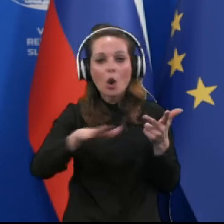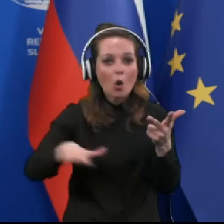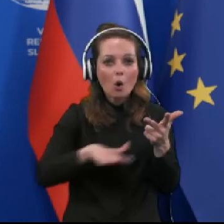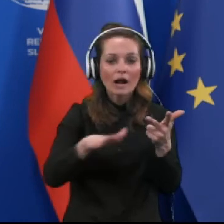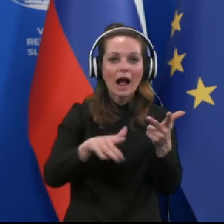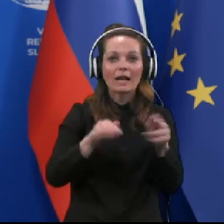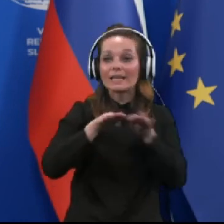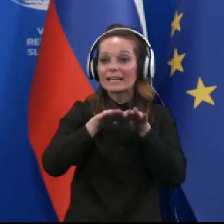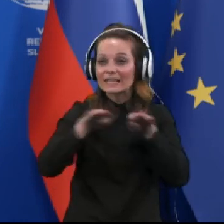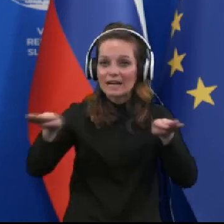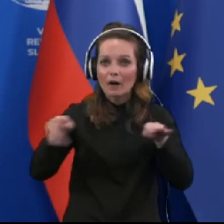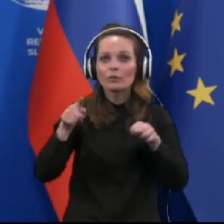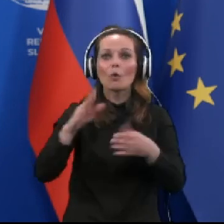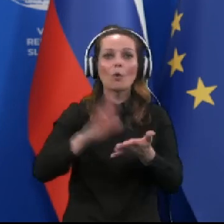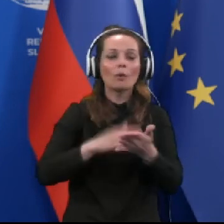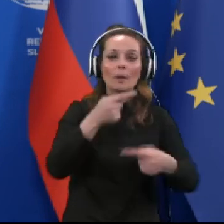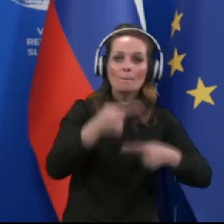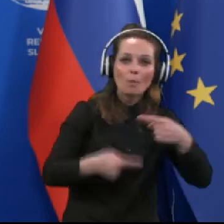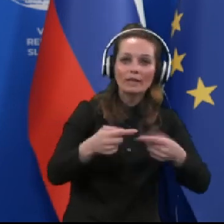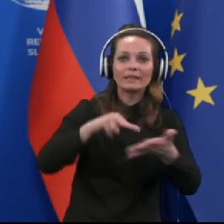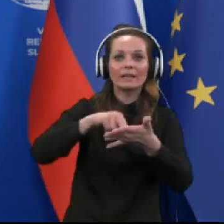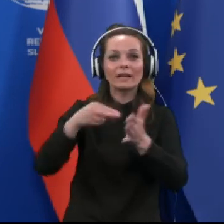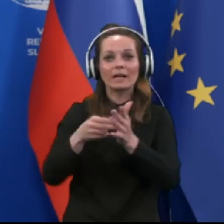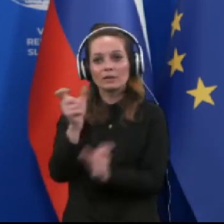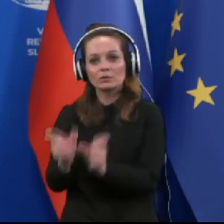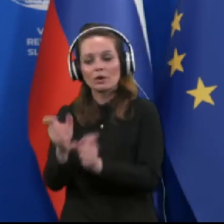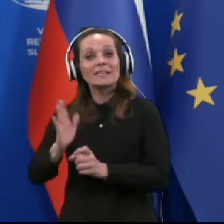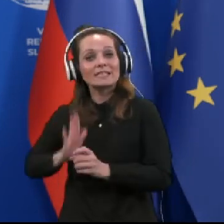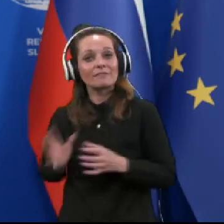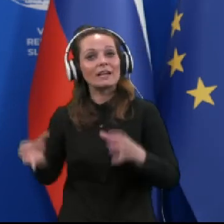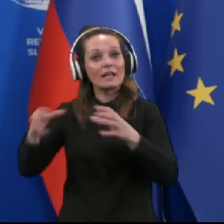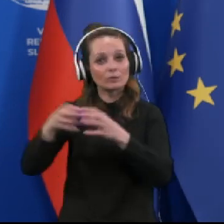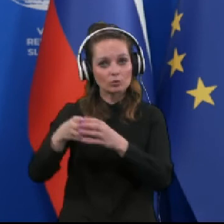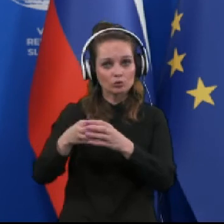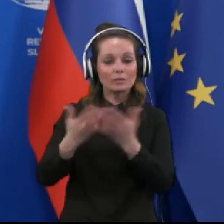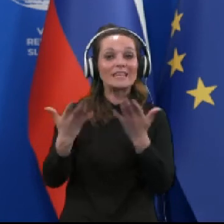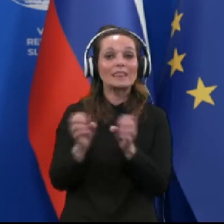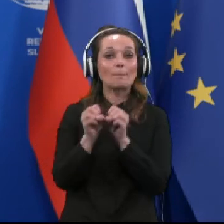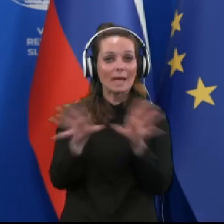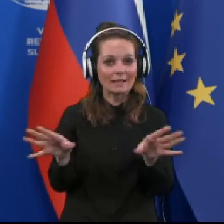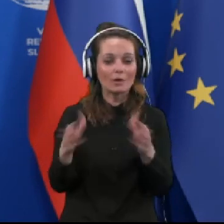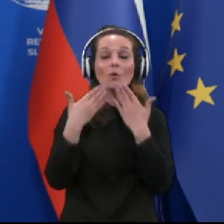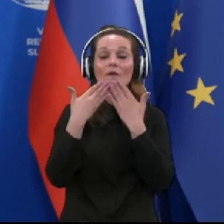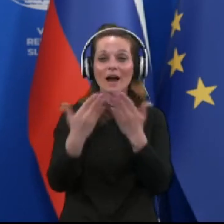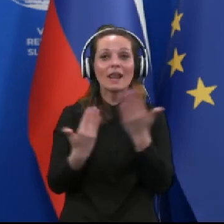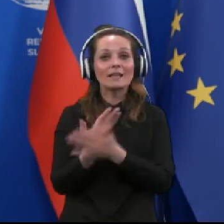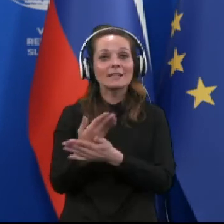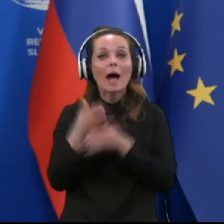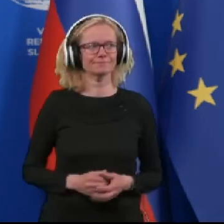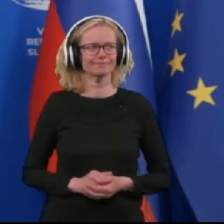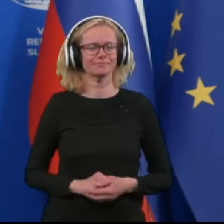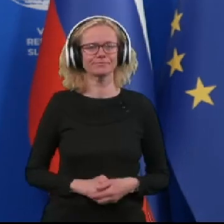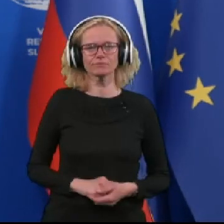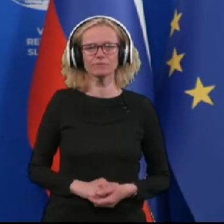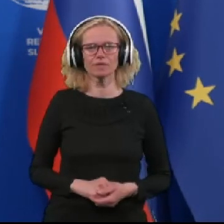ravni, torej politike, strokovnjakov, civilne družbe in medijev. Hvala za pozornost.